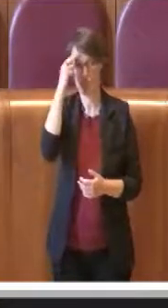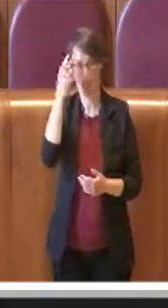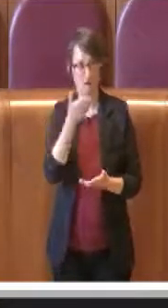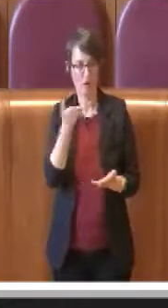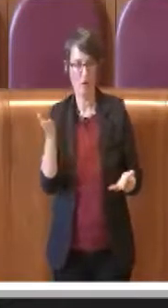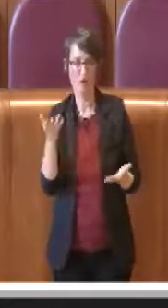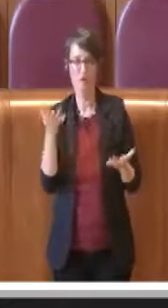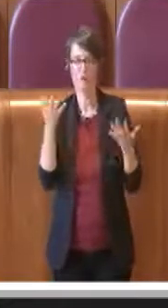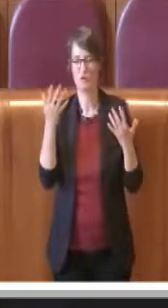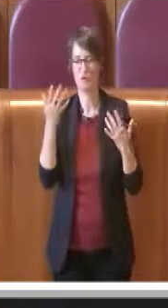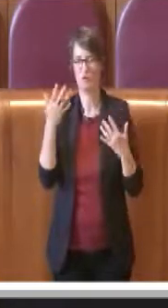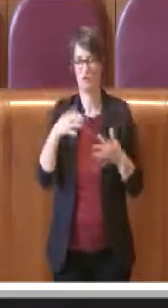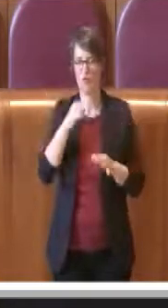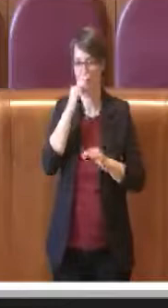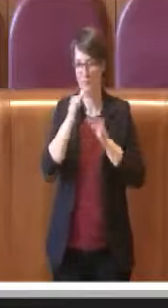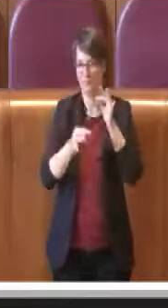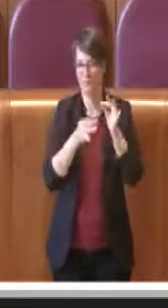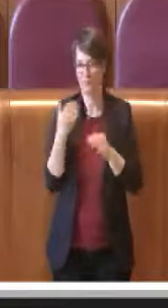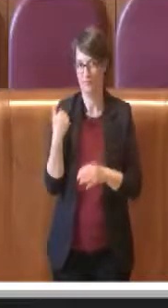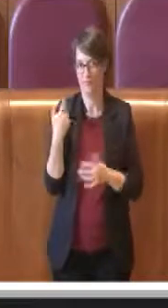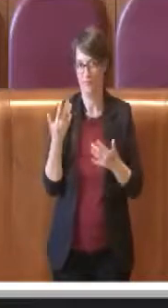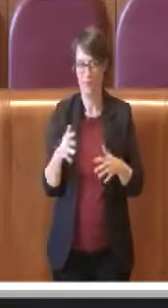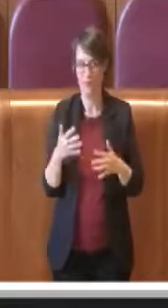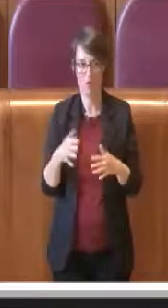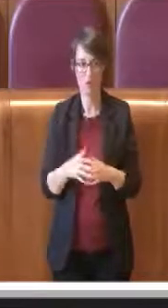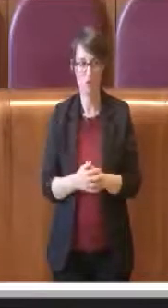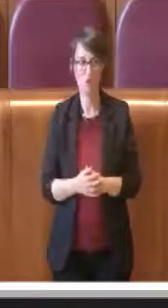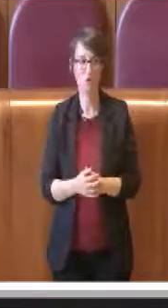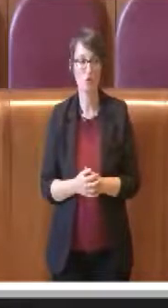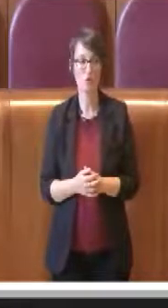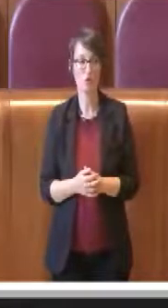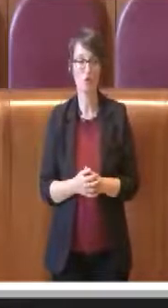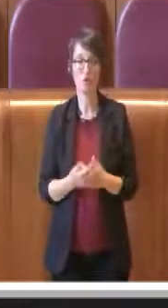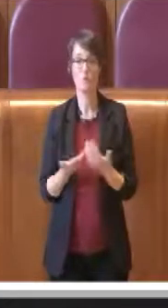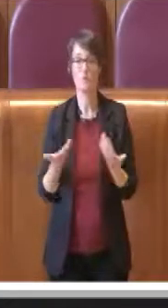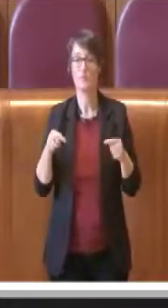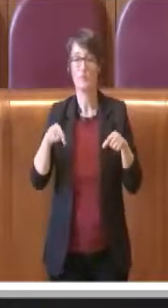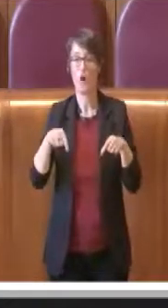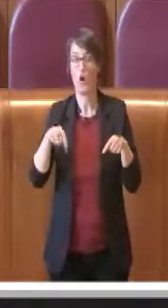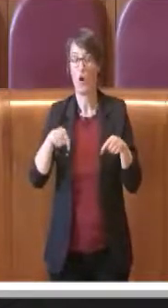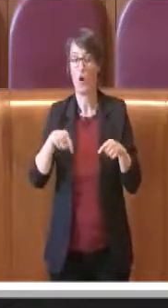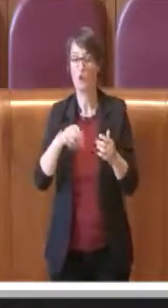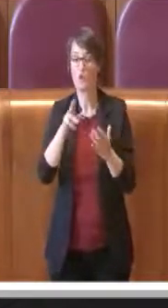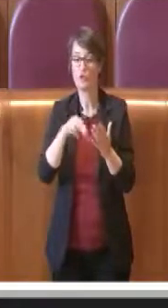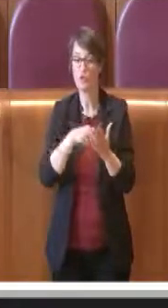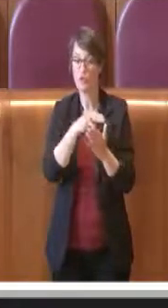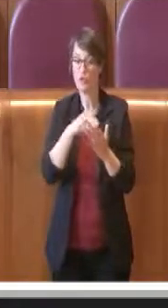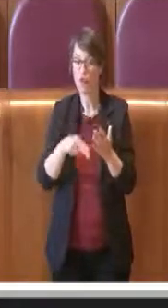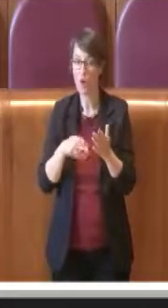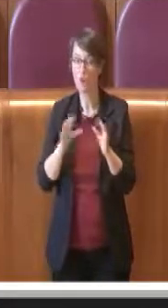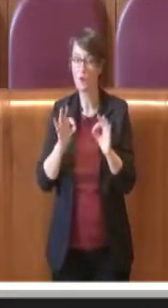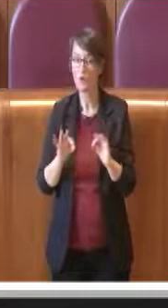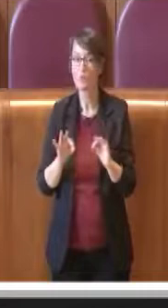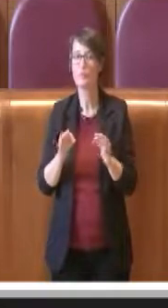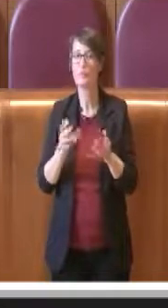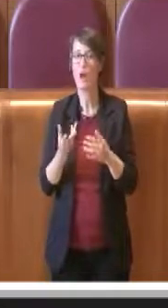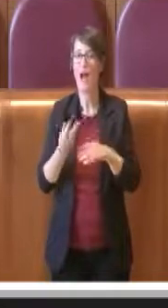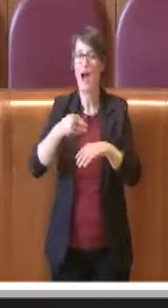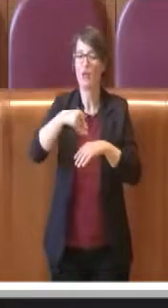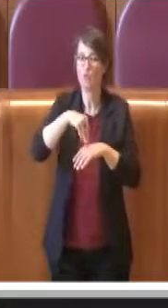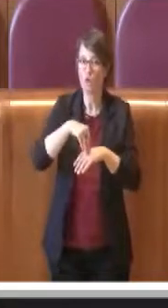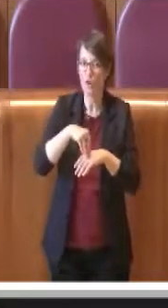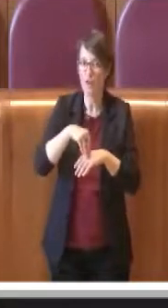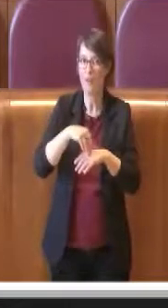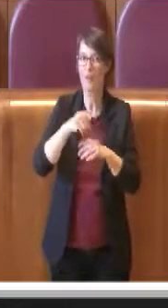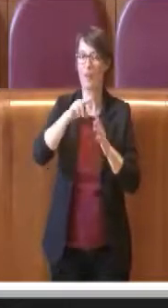detto in occasione dell'illustrazione, ovvero siamo a votare oggi un aggiornamento al regolamento che